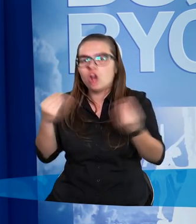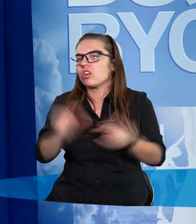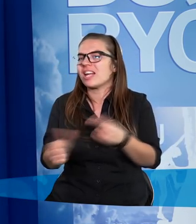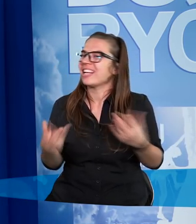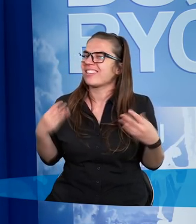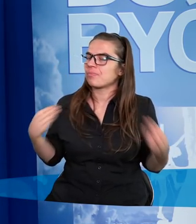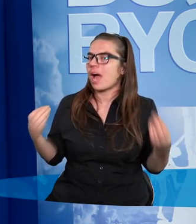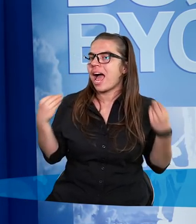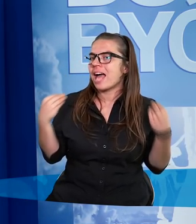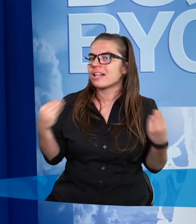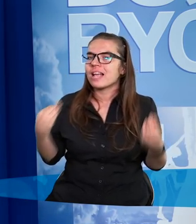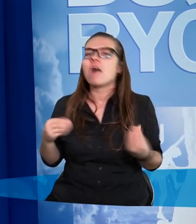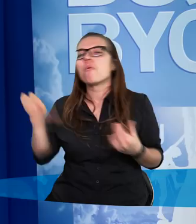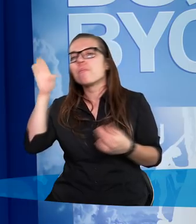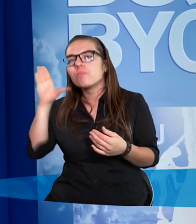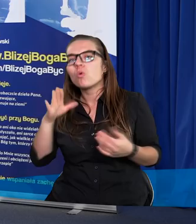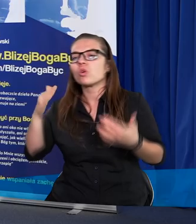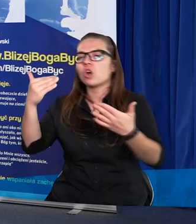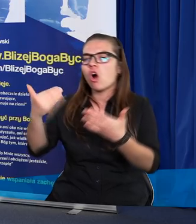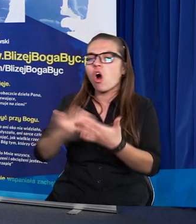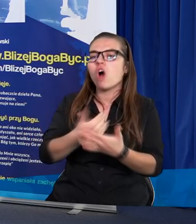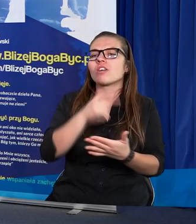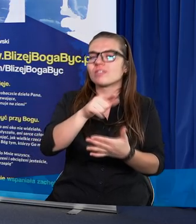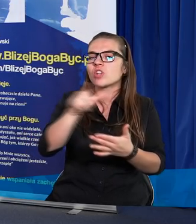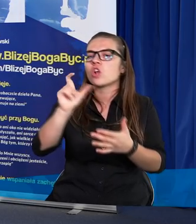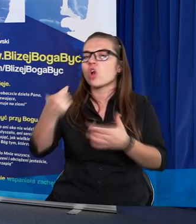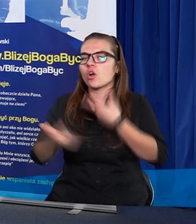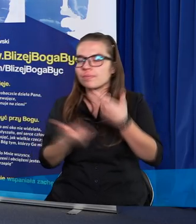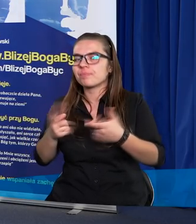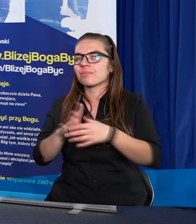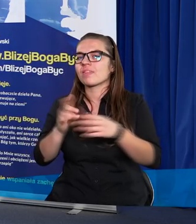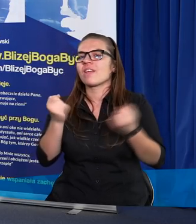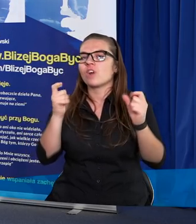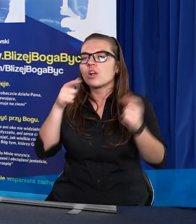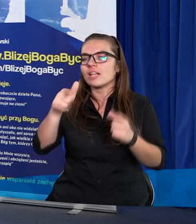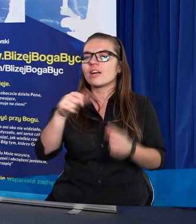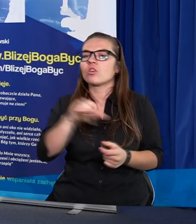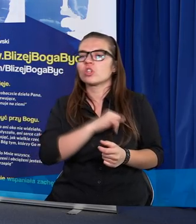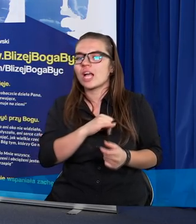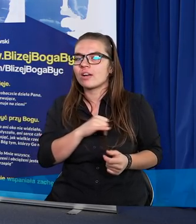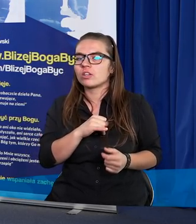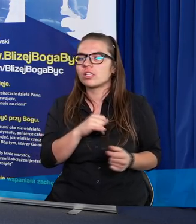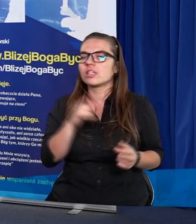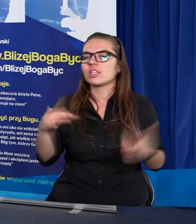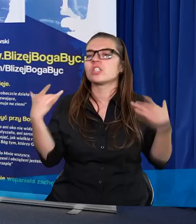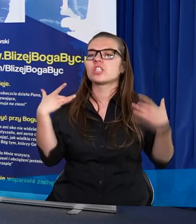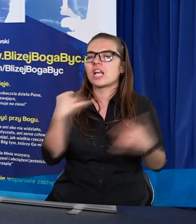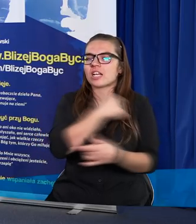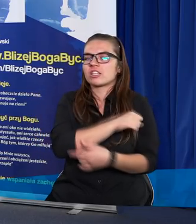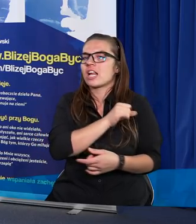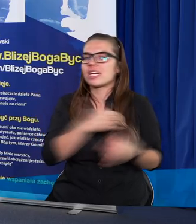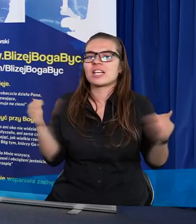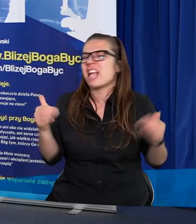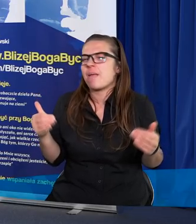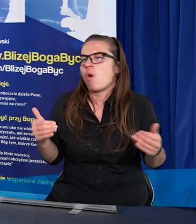niezwykłe, że Bóg odnawia to, co utraciliśmy w konsekwencji pojawienia się grzechu. Życie chrześcijanina nie może